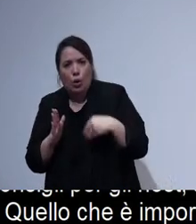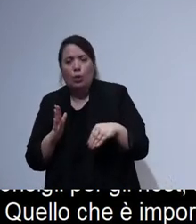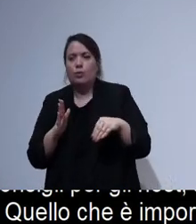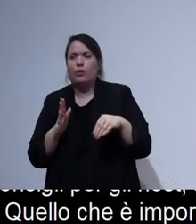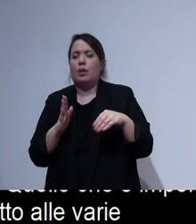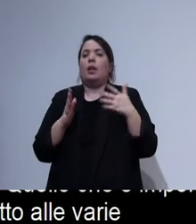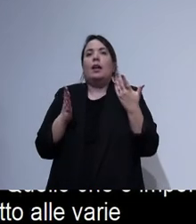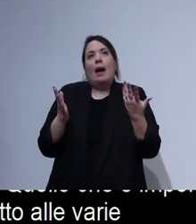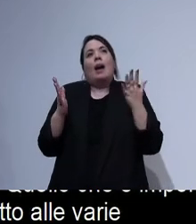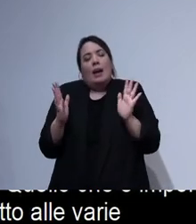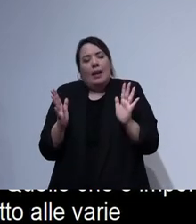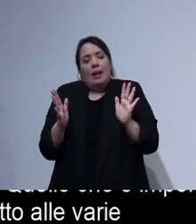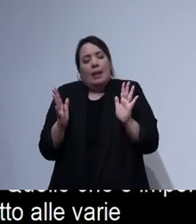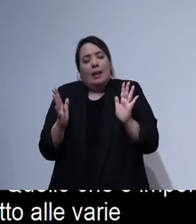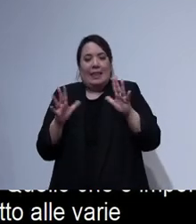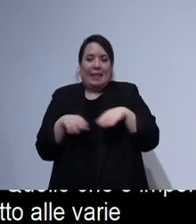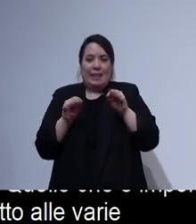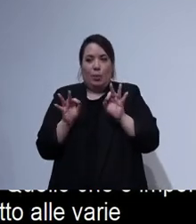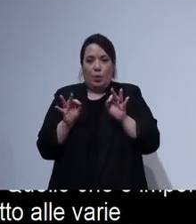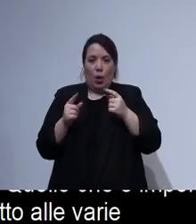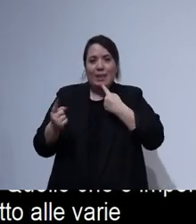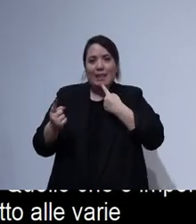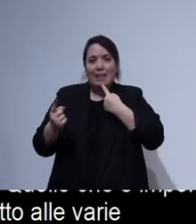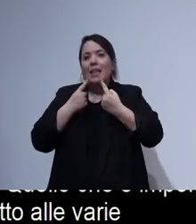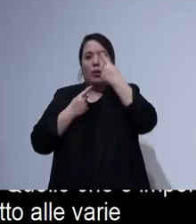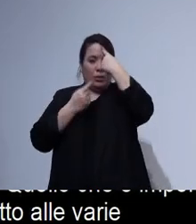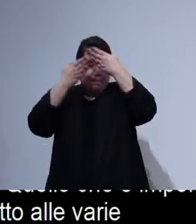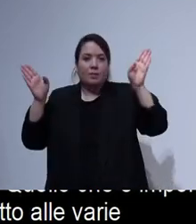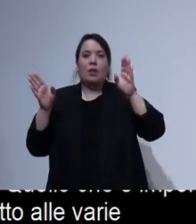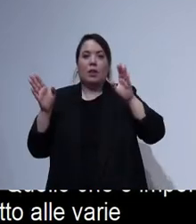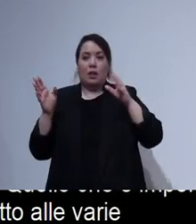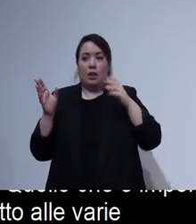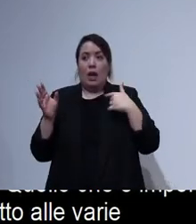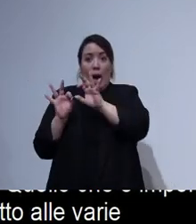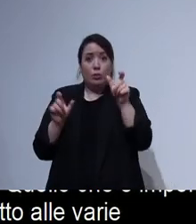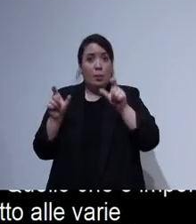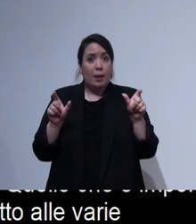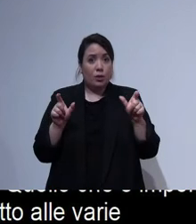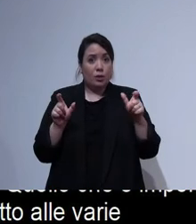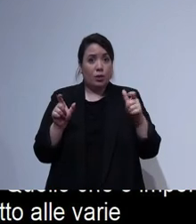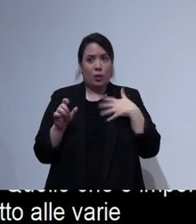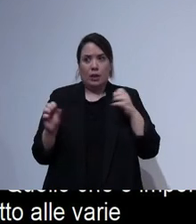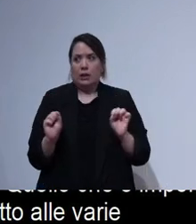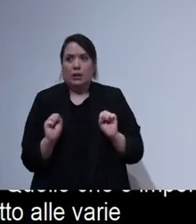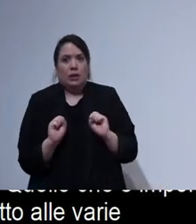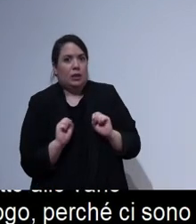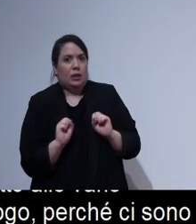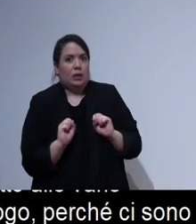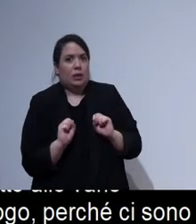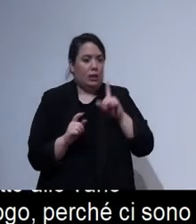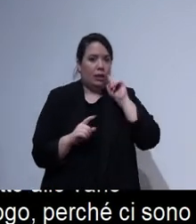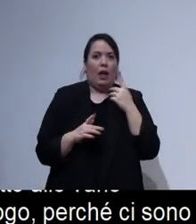però un dialogo molto aperto quando vi dicevo che molte persone hanno paura e non mettono le caratteristiche di accessibilità perché hanno